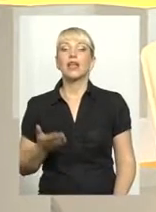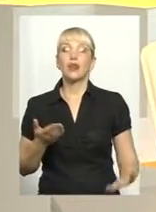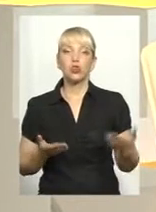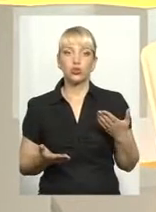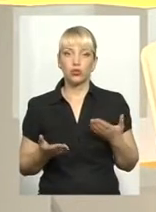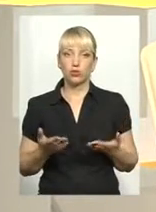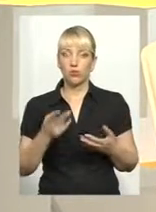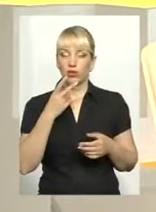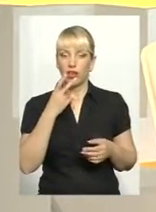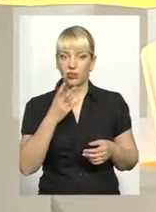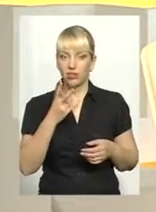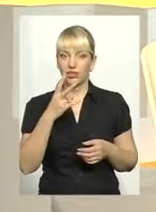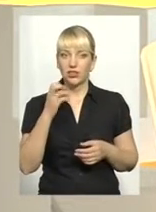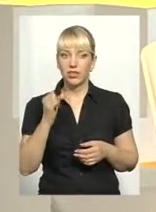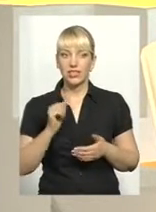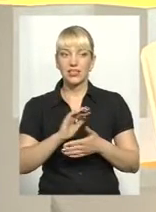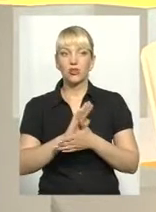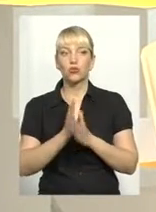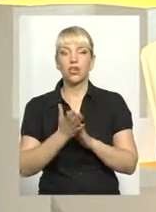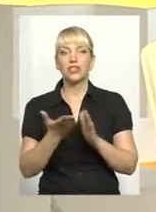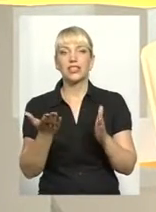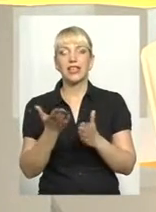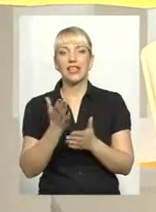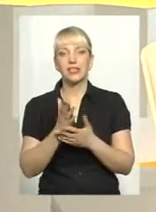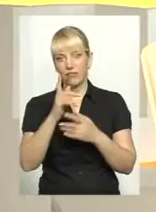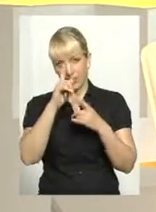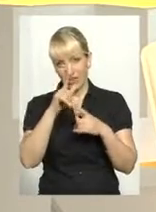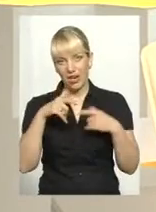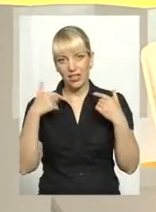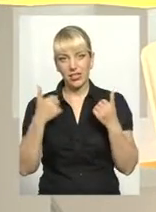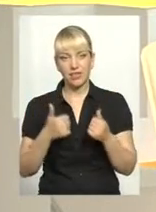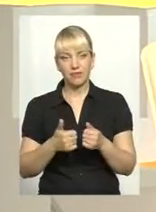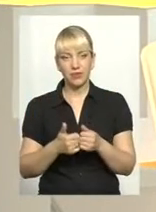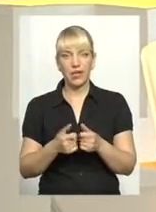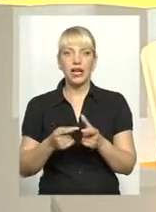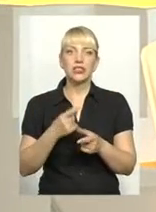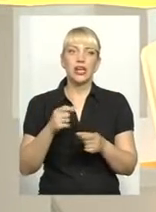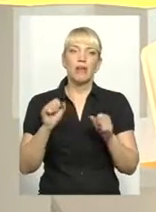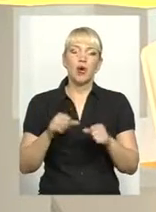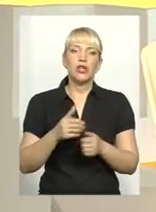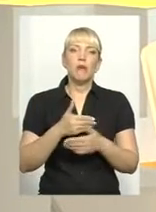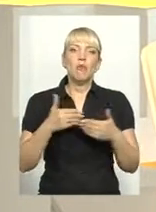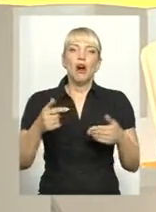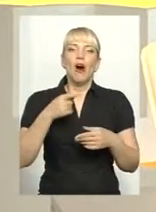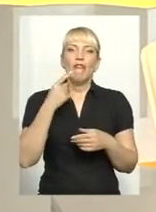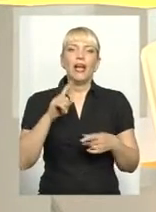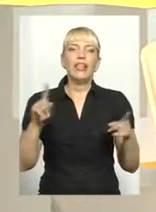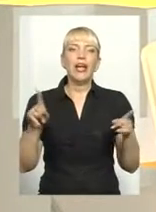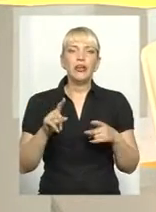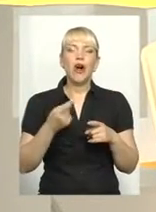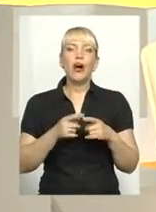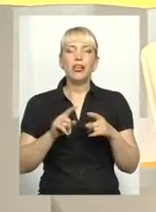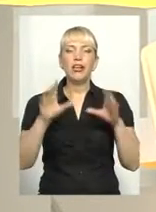поглянути на ситуацію, яка склалася в країні, чи можемо ми говорити, що оце